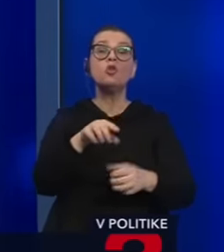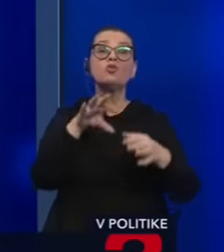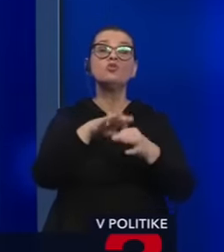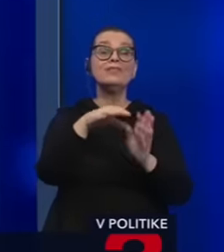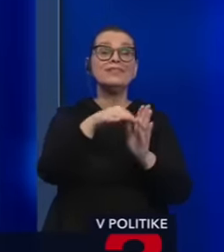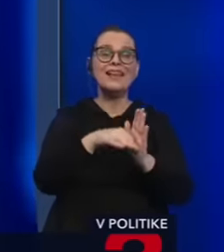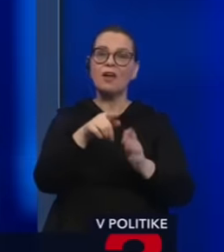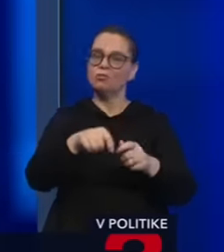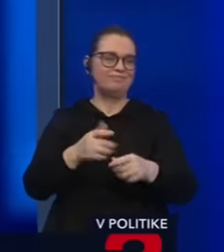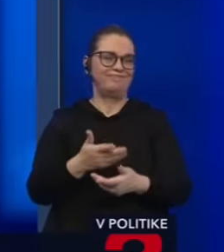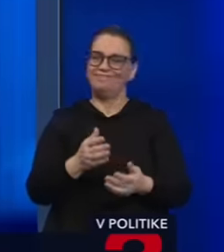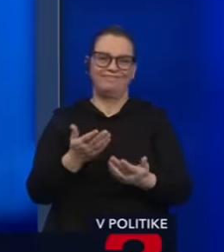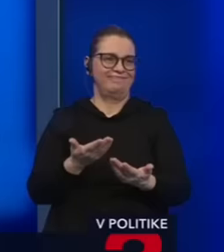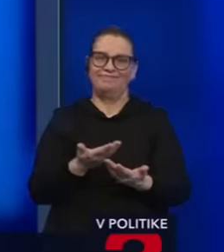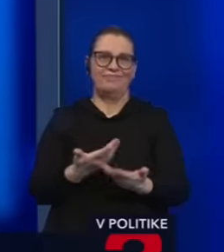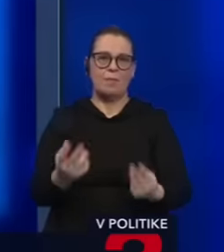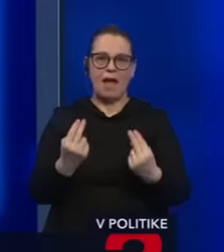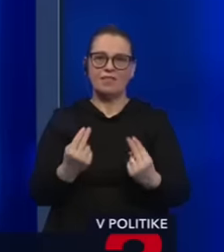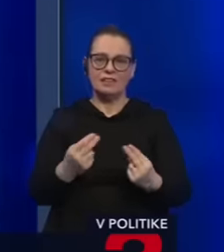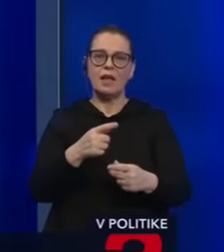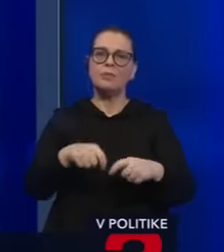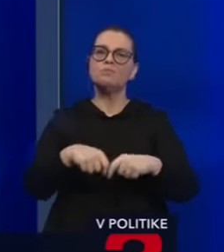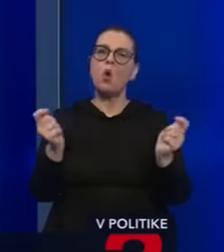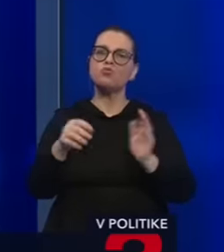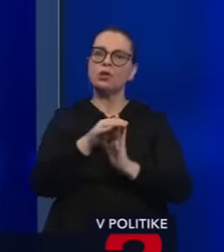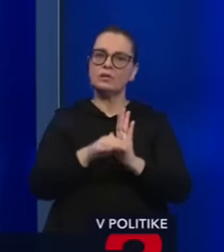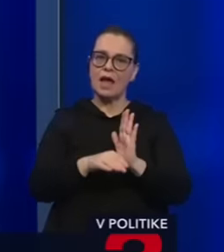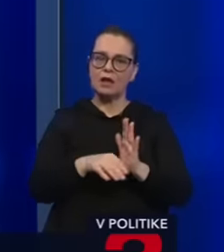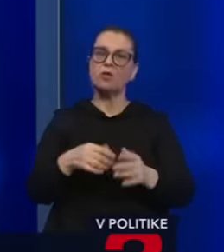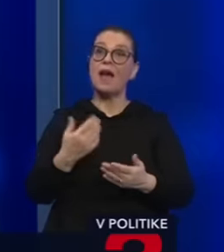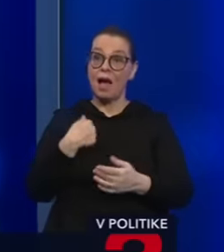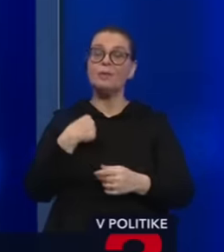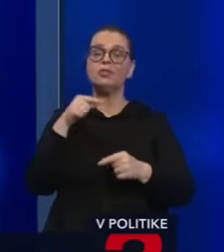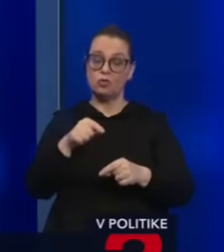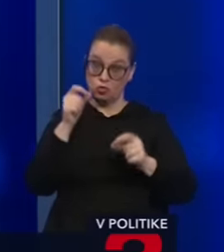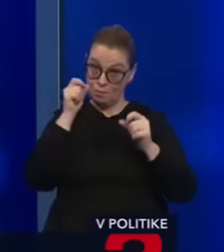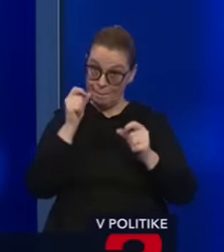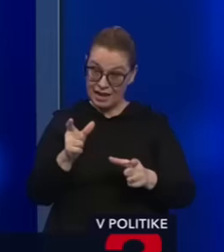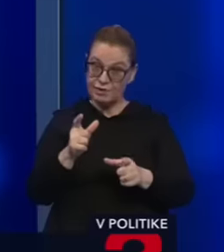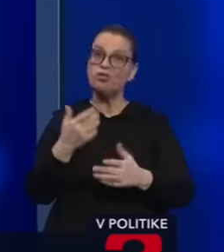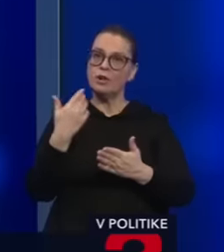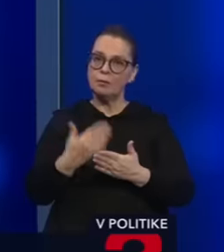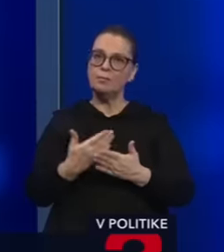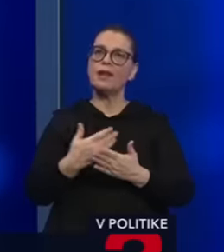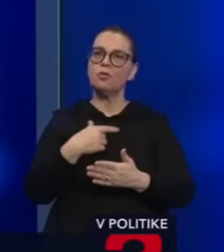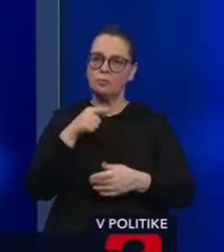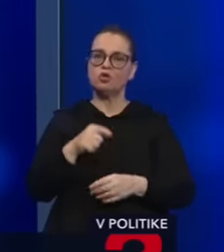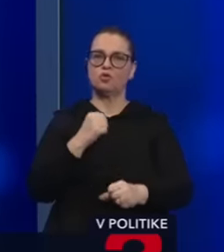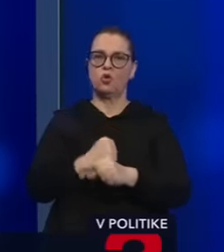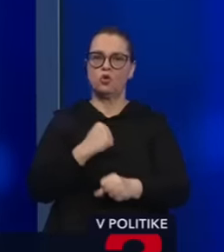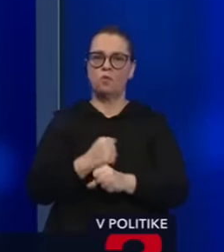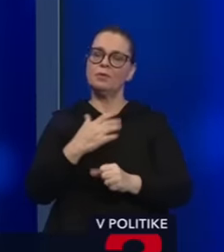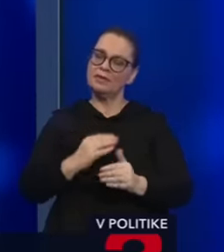porušuje jednoducho zákon. A keďže sme o tom presvedčení, tak využívame všetky nástroje, ktoré v opozícii máme, aby sme jednoducho